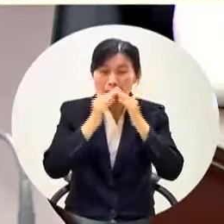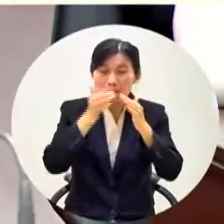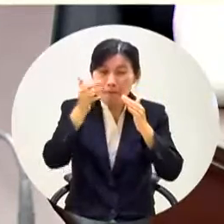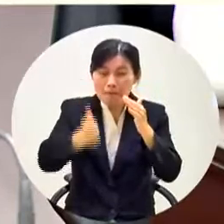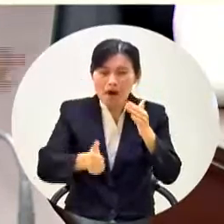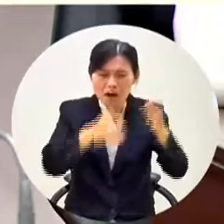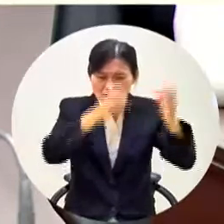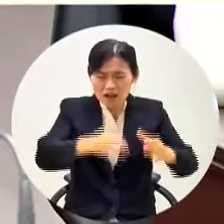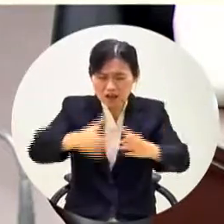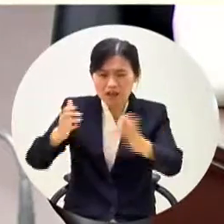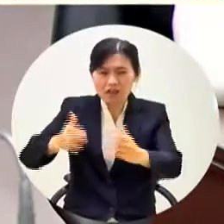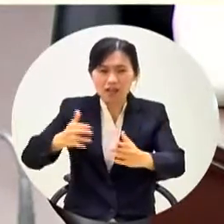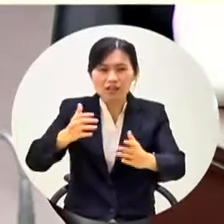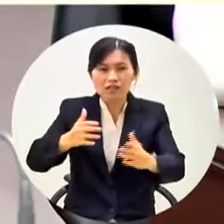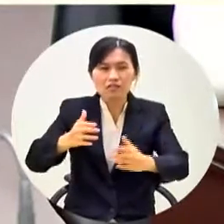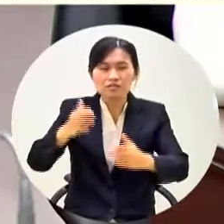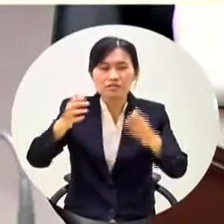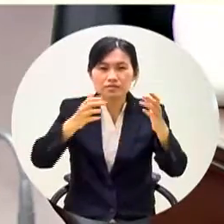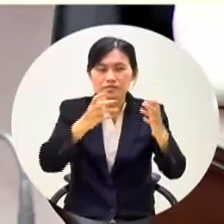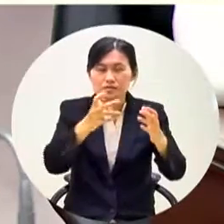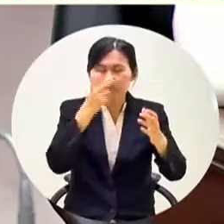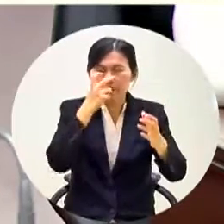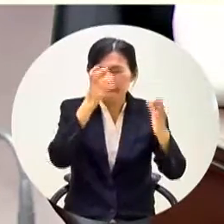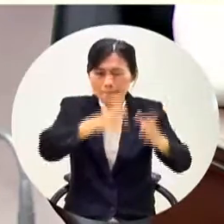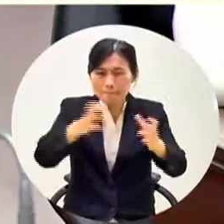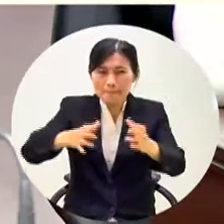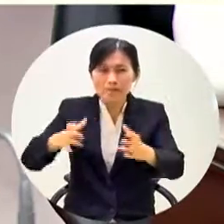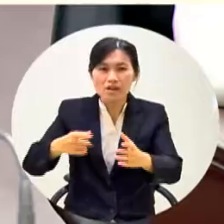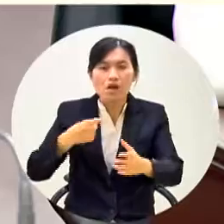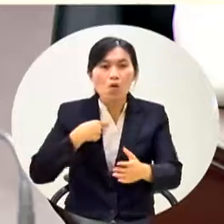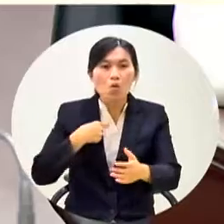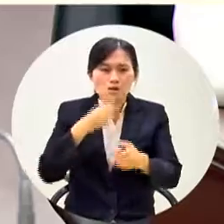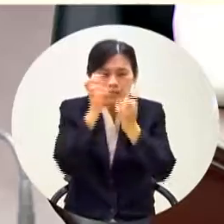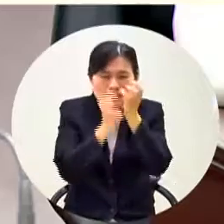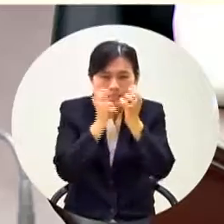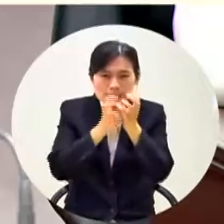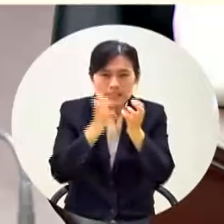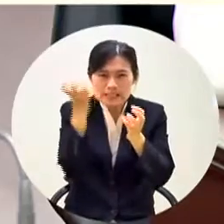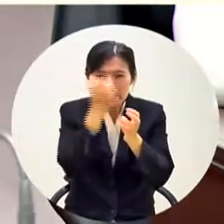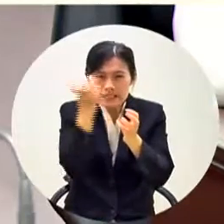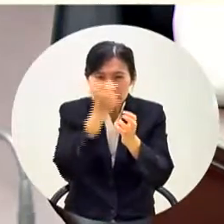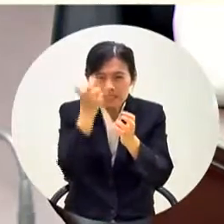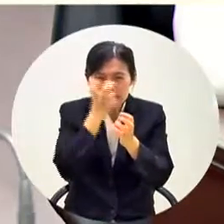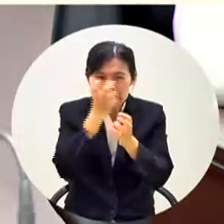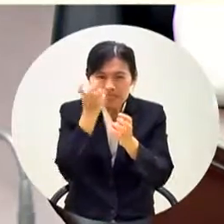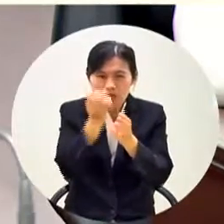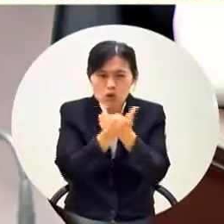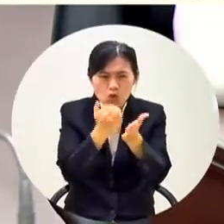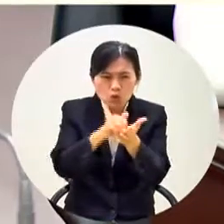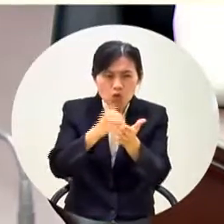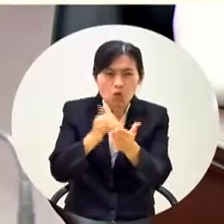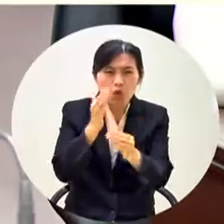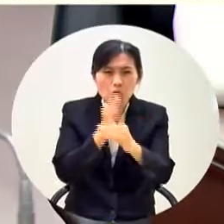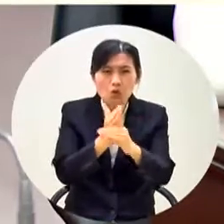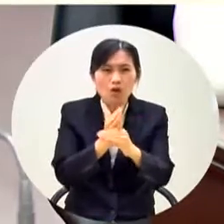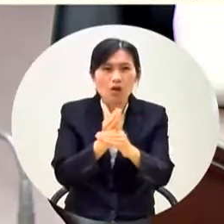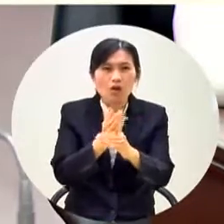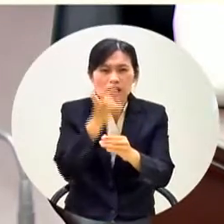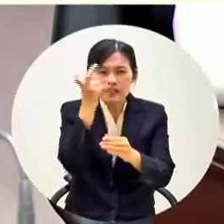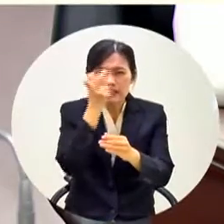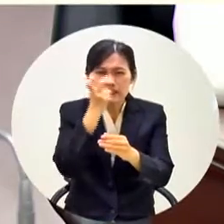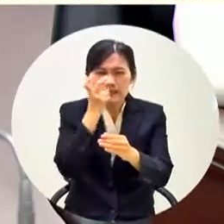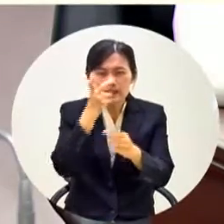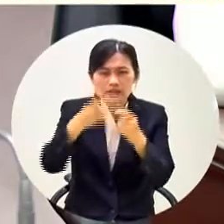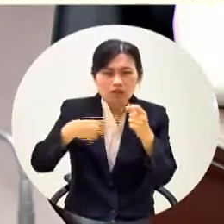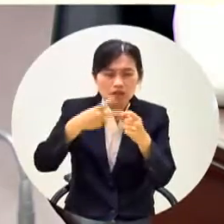衝衝了我也沒管我告訴你我的細節審查預算這個東西還在審審第二年度的你